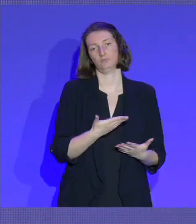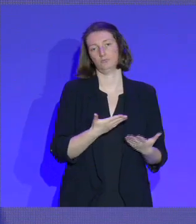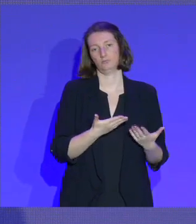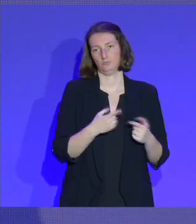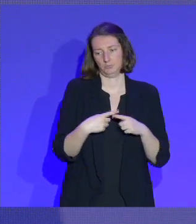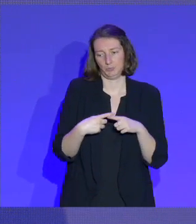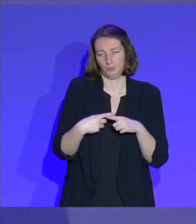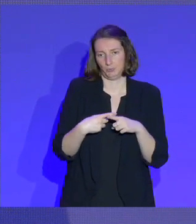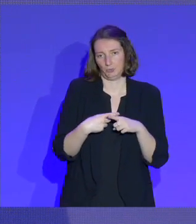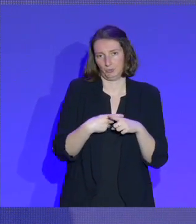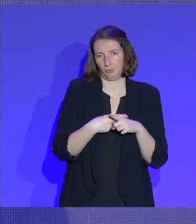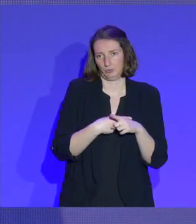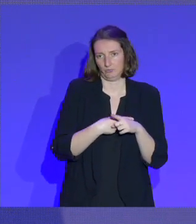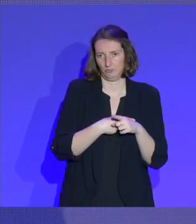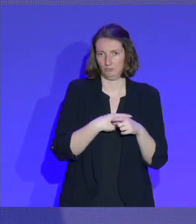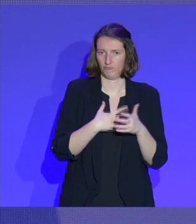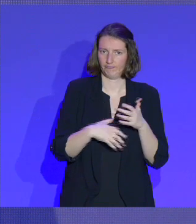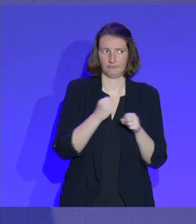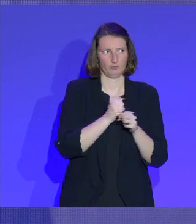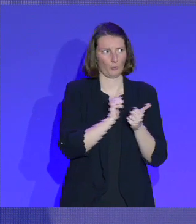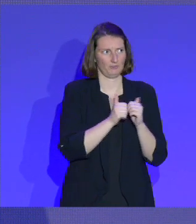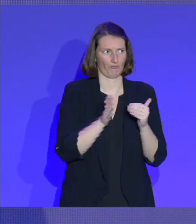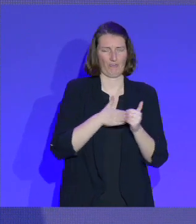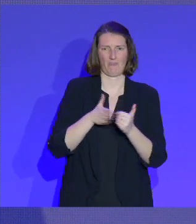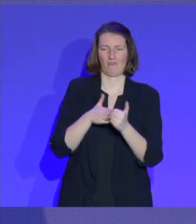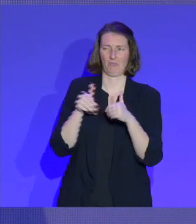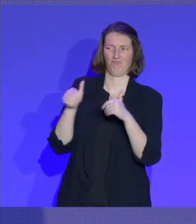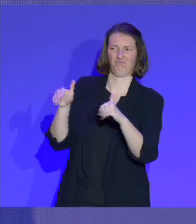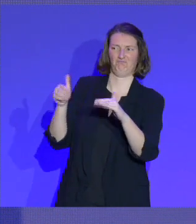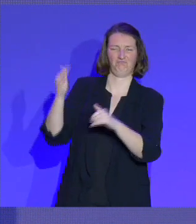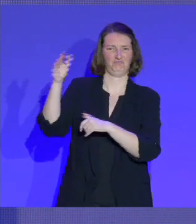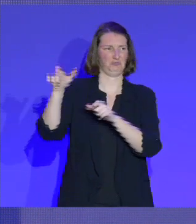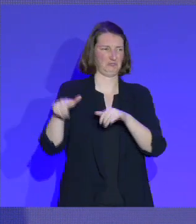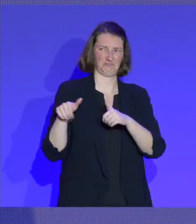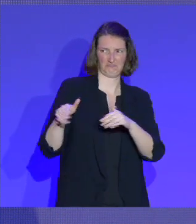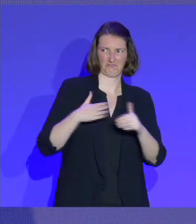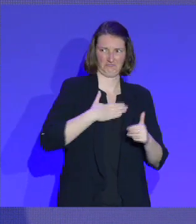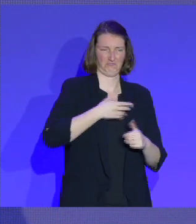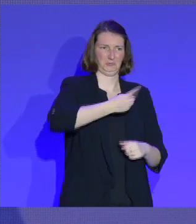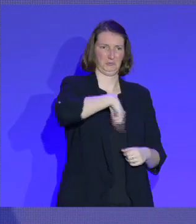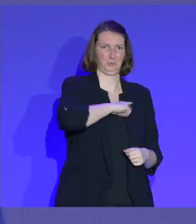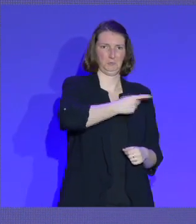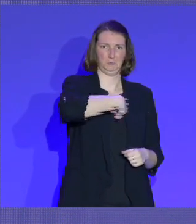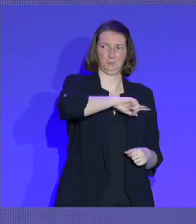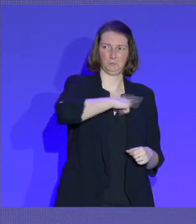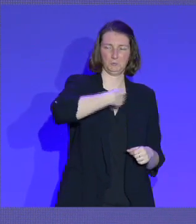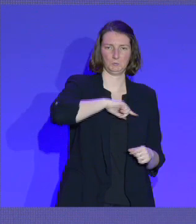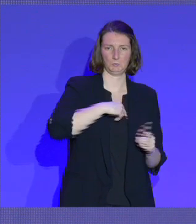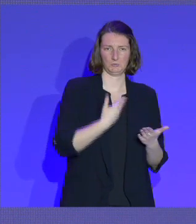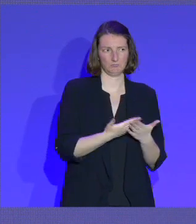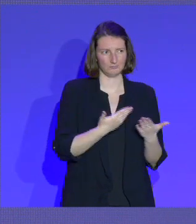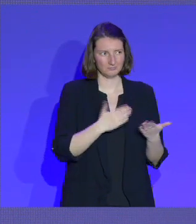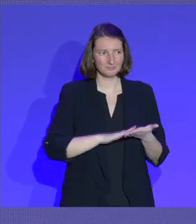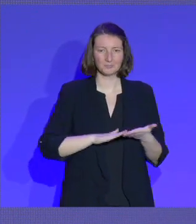installerait des compétitions fermées et des compétitions qui ne relèveraient plus, finalement, dans leur organisation, dans leur